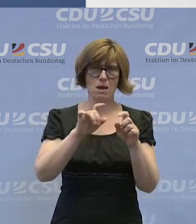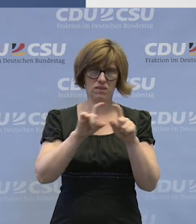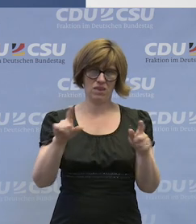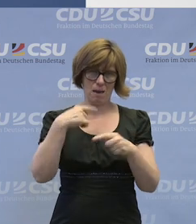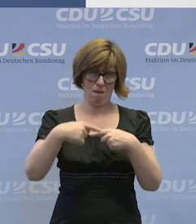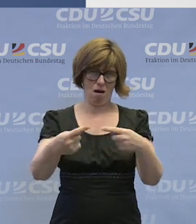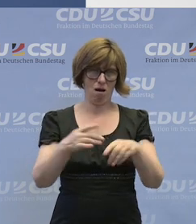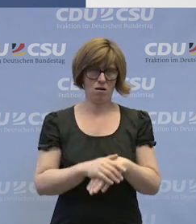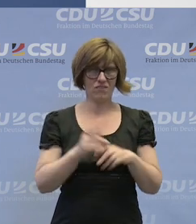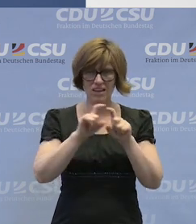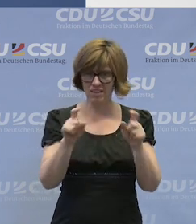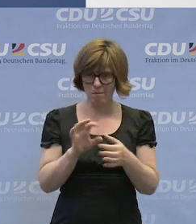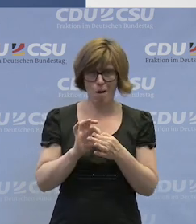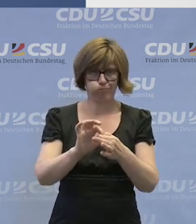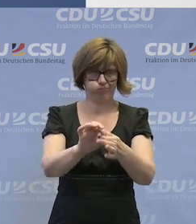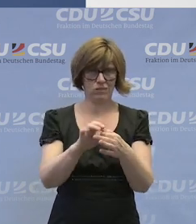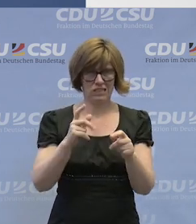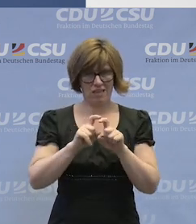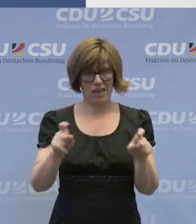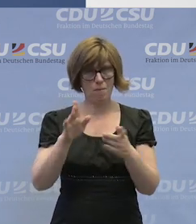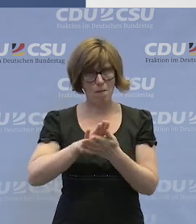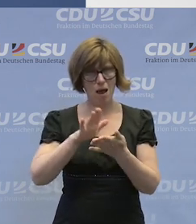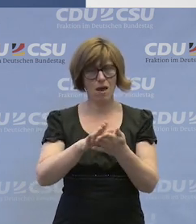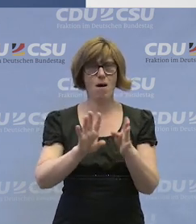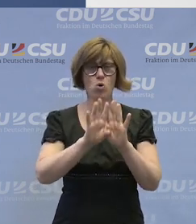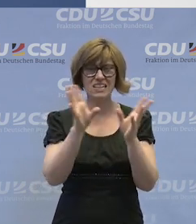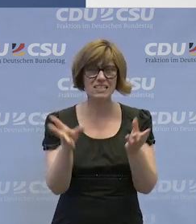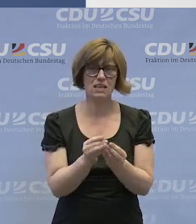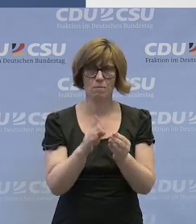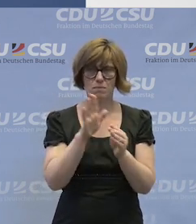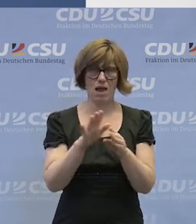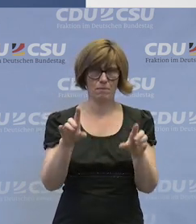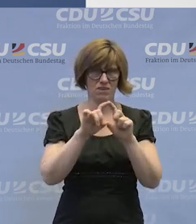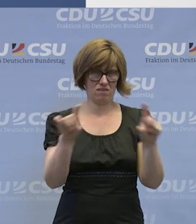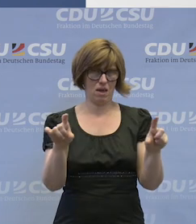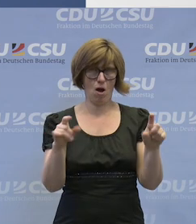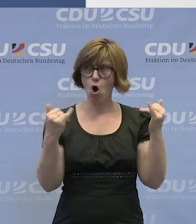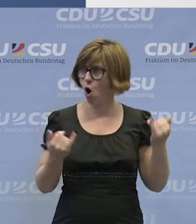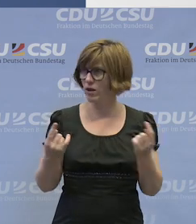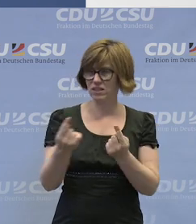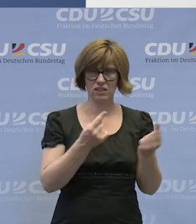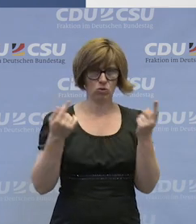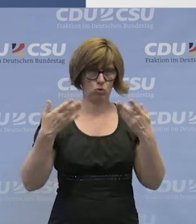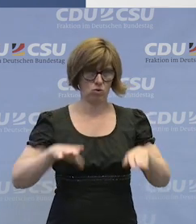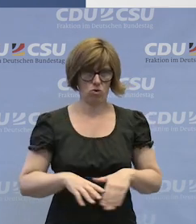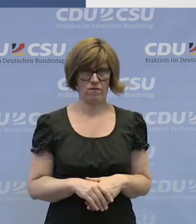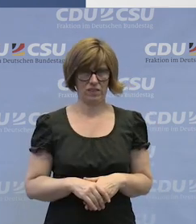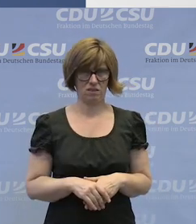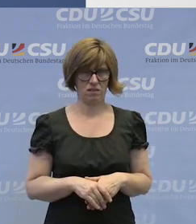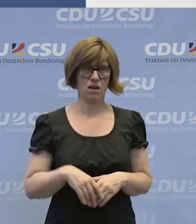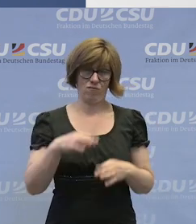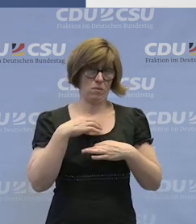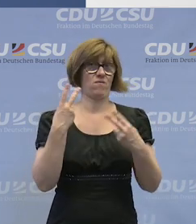an diesem Thema, an diesem Thema, aber insgesamt an den Themen, die wir heute hier besprochen haben,